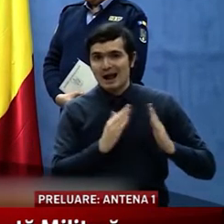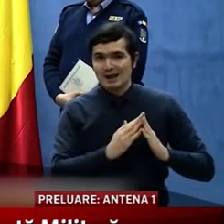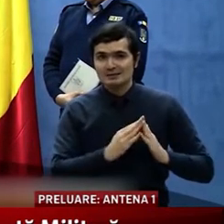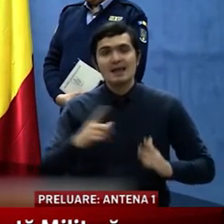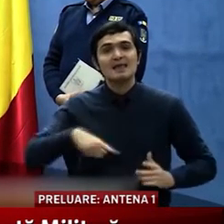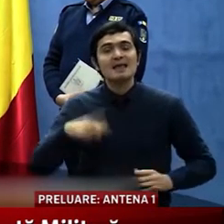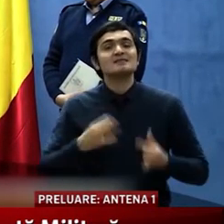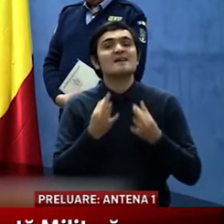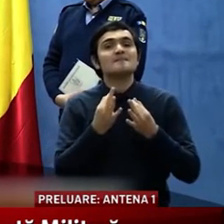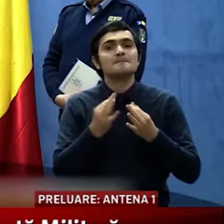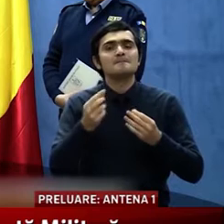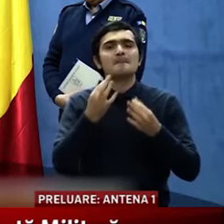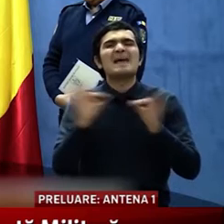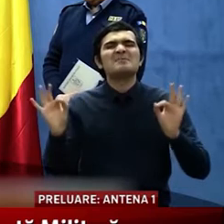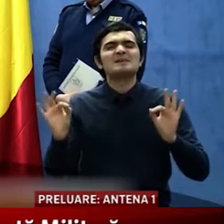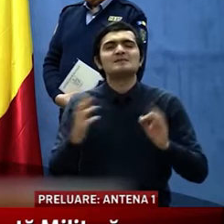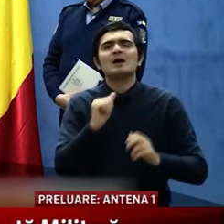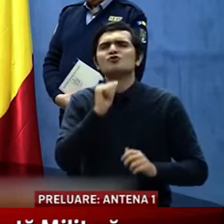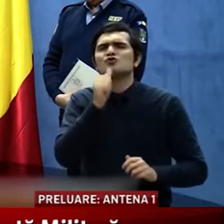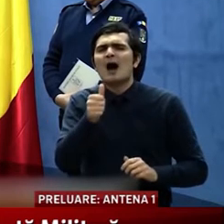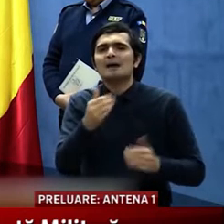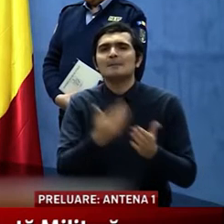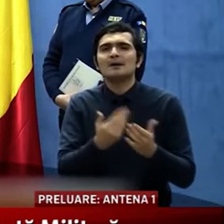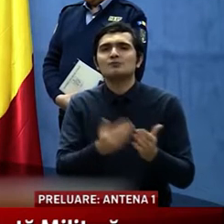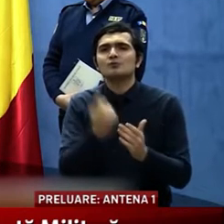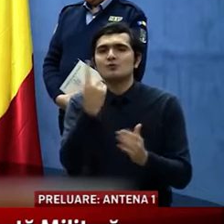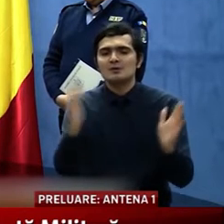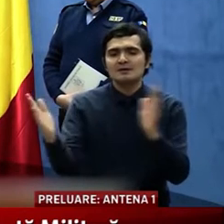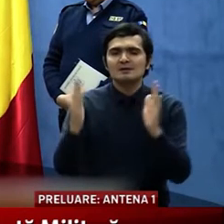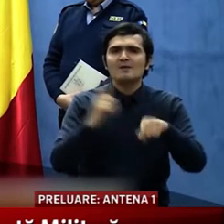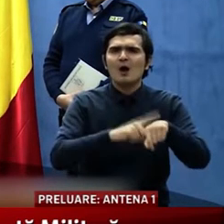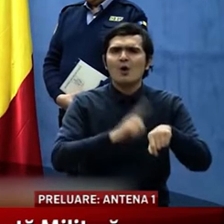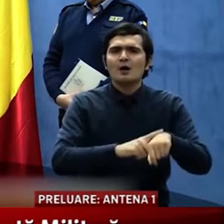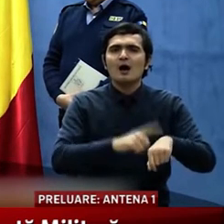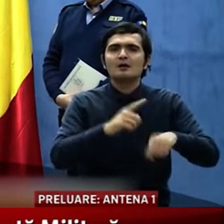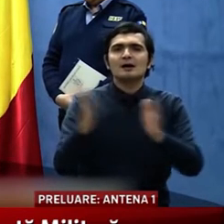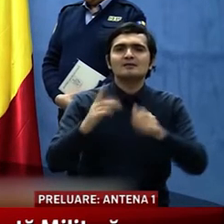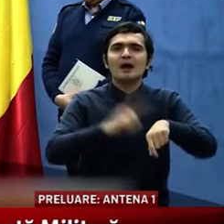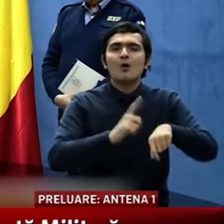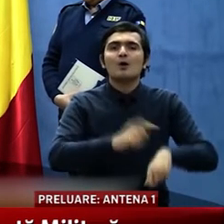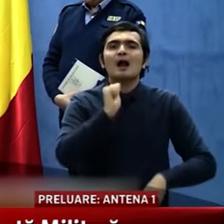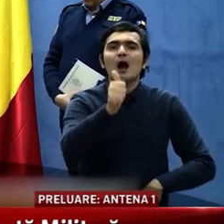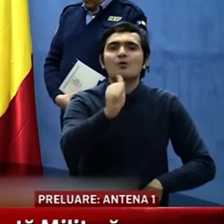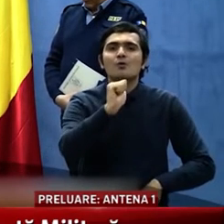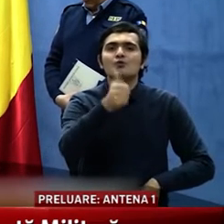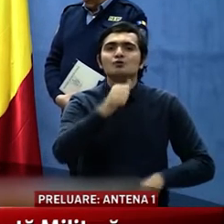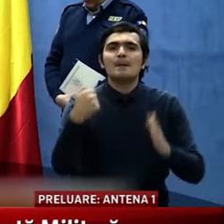permisă numai într-un interval orar, între ora 11 și 13,